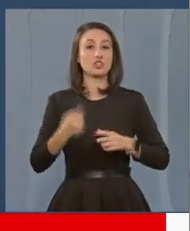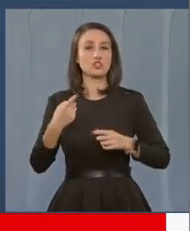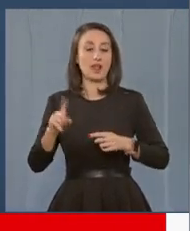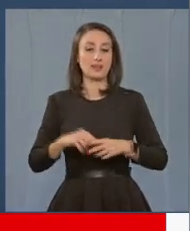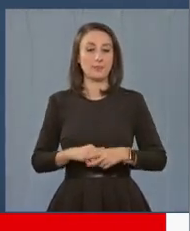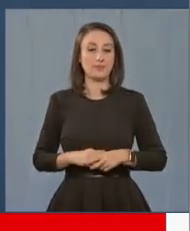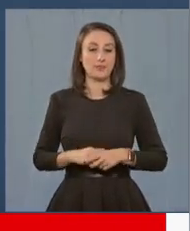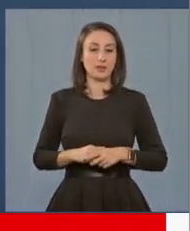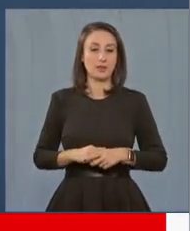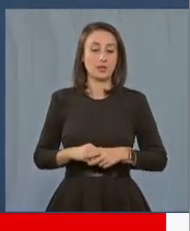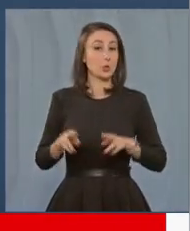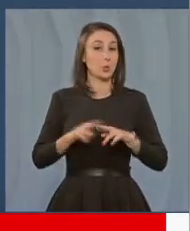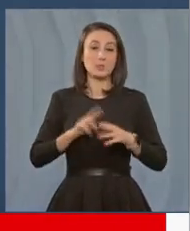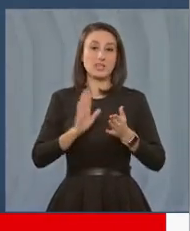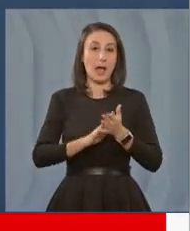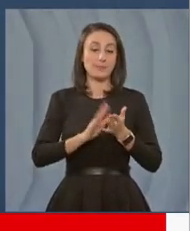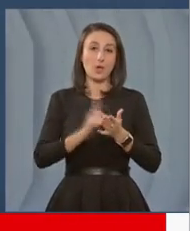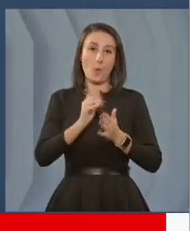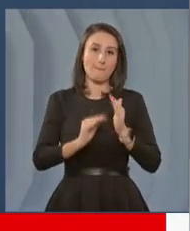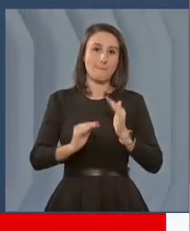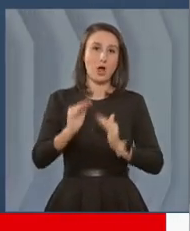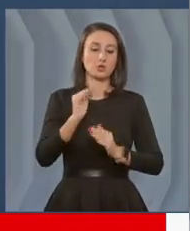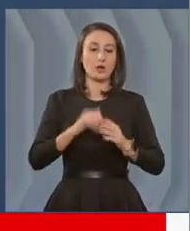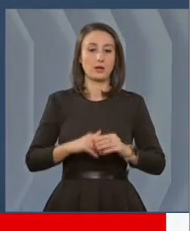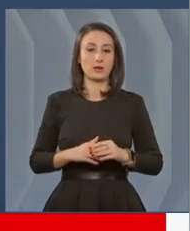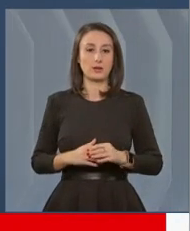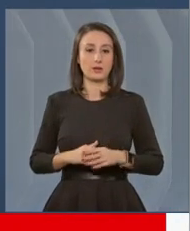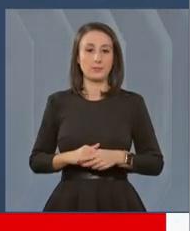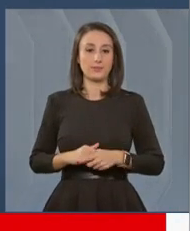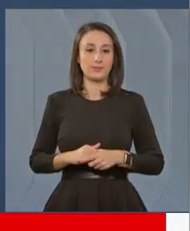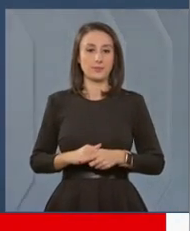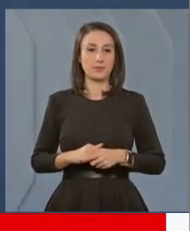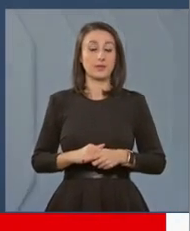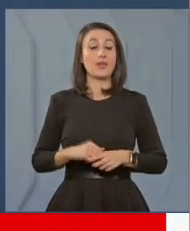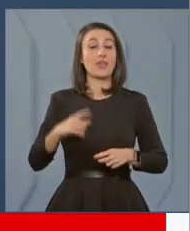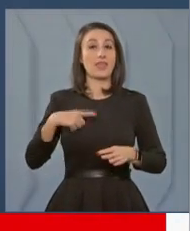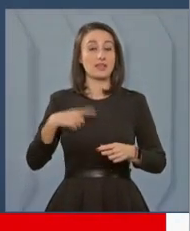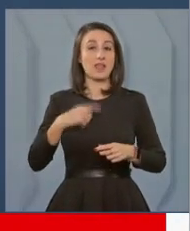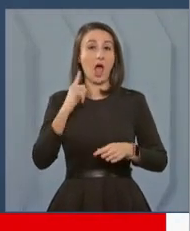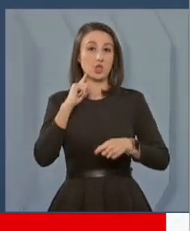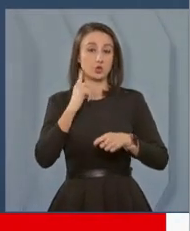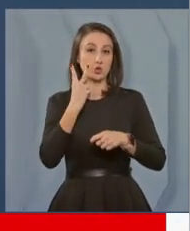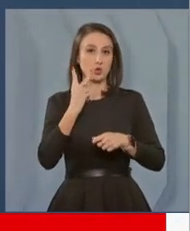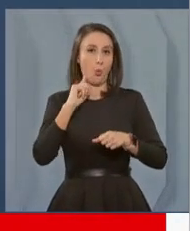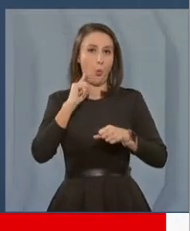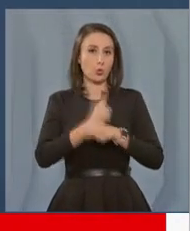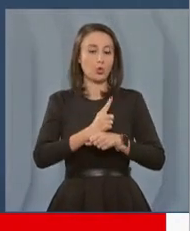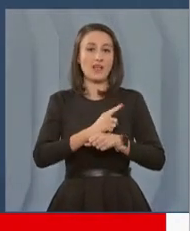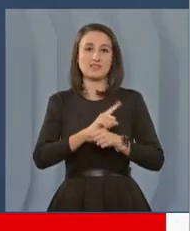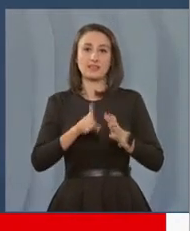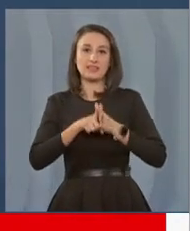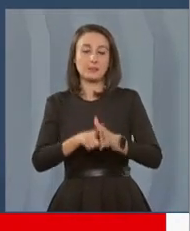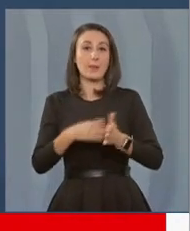celelalte. Domnule Dugaru, cum se va aplica o majorare diferențiată? am acuzat discriminarea. este a doua ordonanță a discriminării pentru